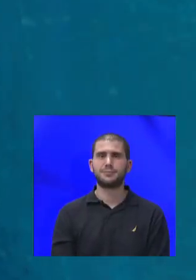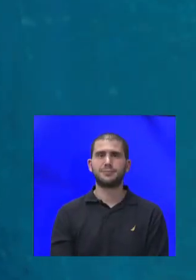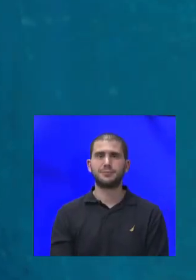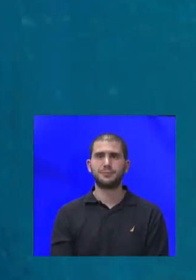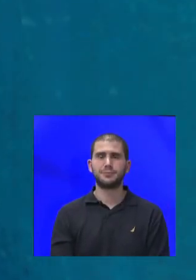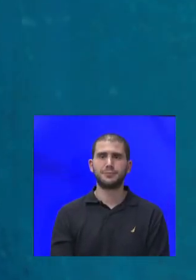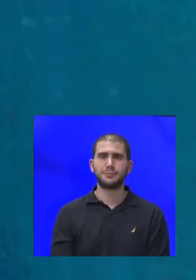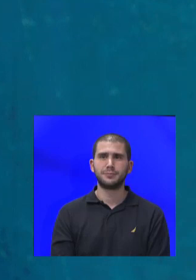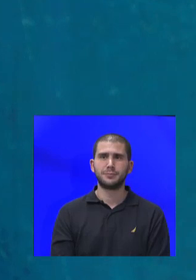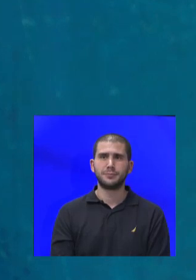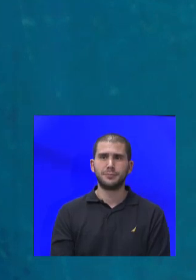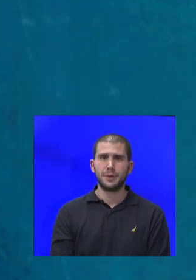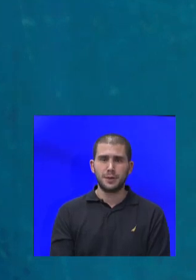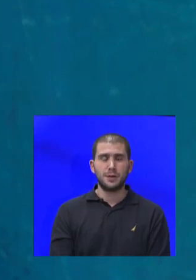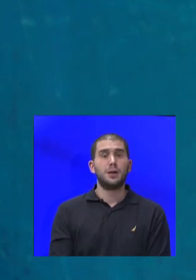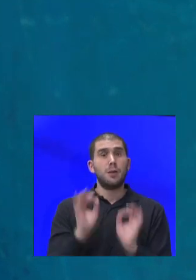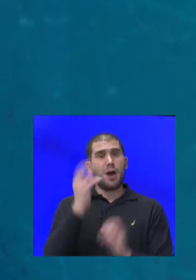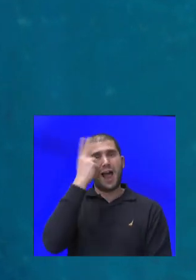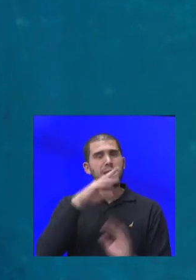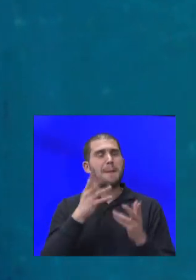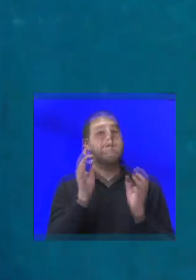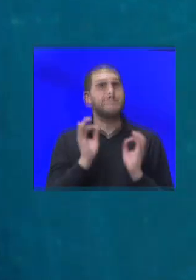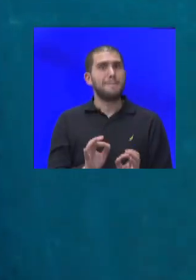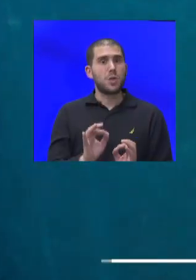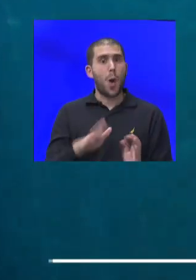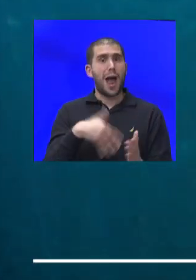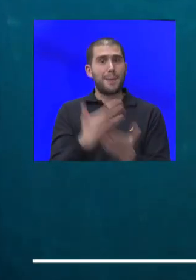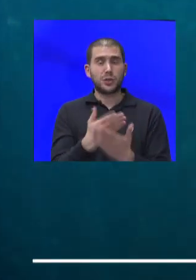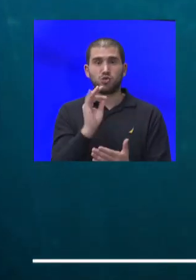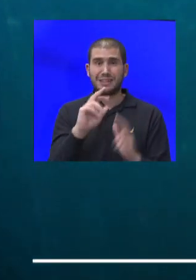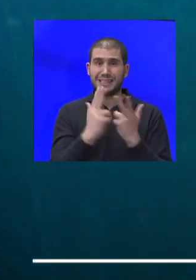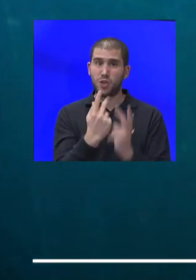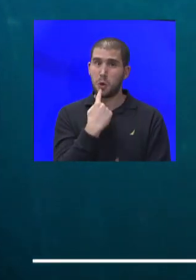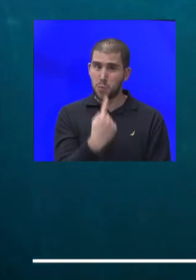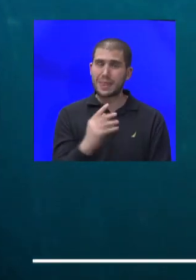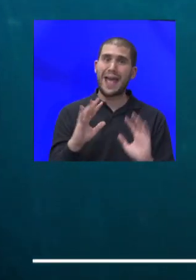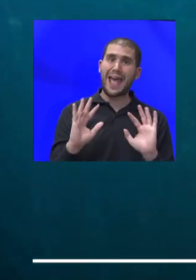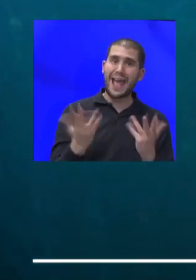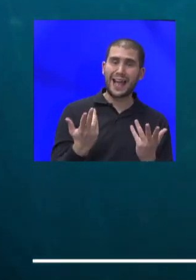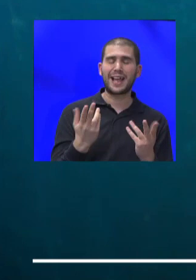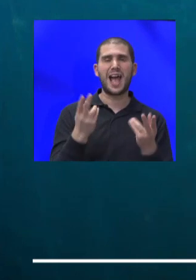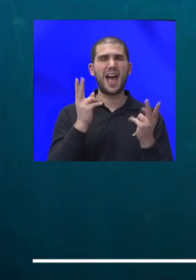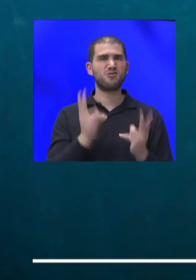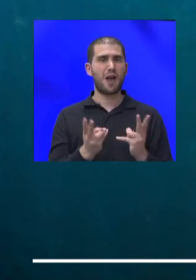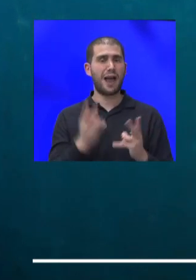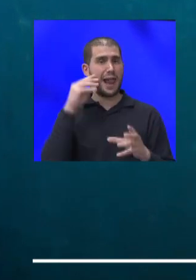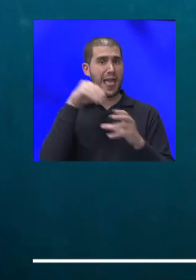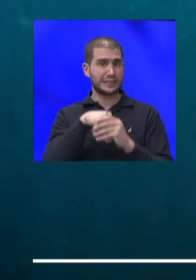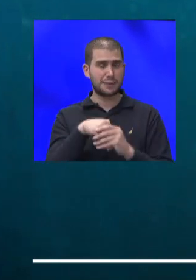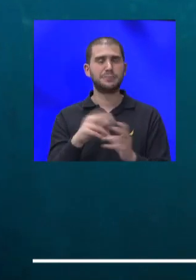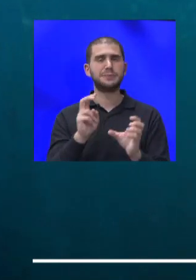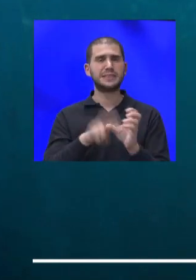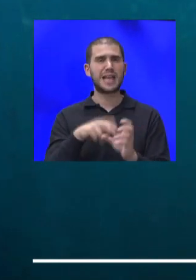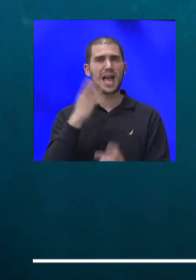אז כדי להבין מה בדיוק אומרות ההמלצות של אותו צוות, איך והאם בכלל אפשר ליישם אותנו, מצטרף אלינו מי שעמד בראש